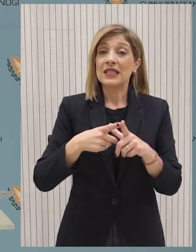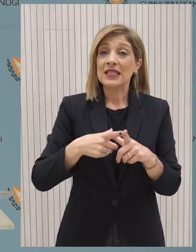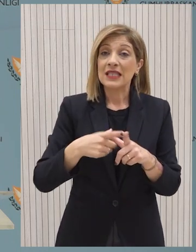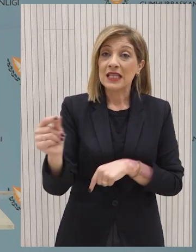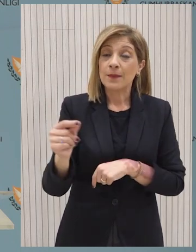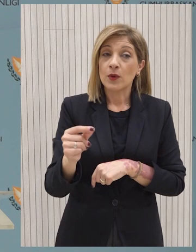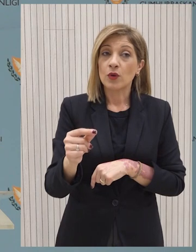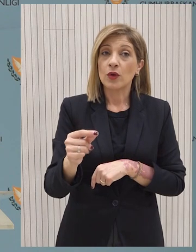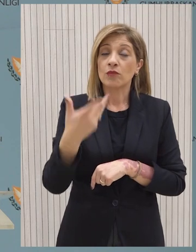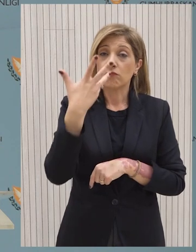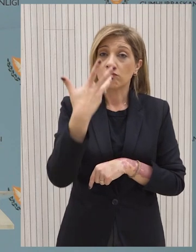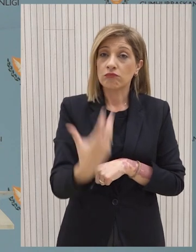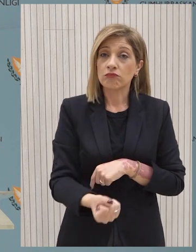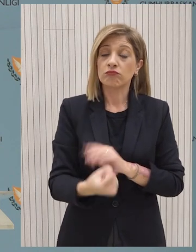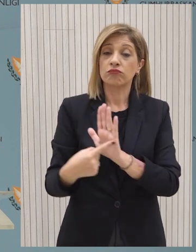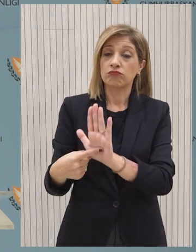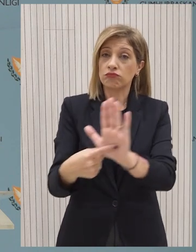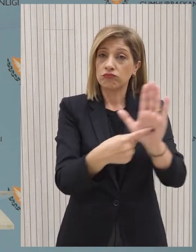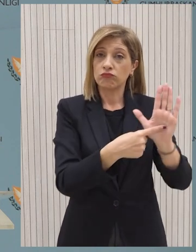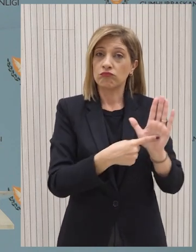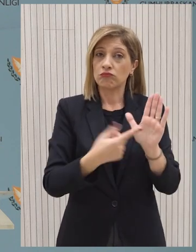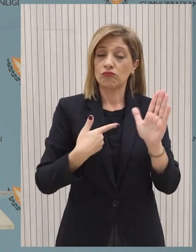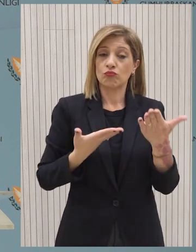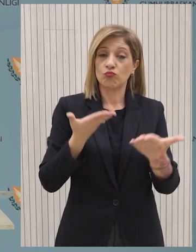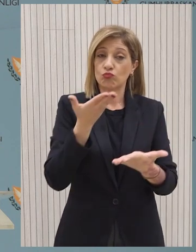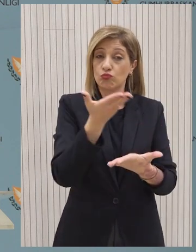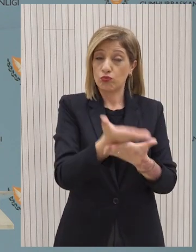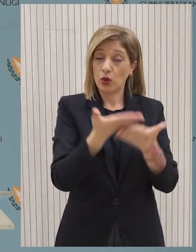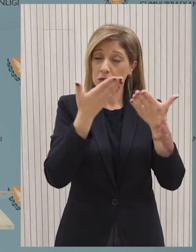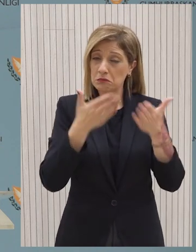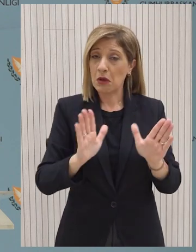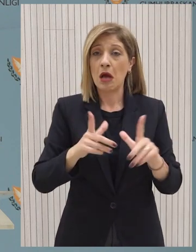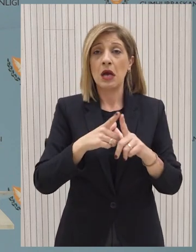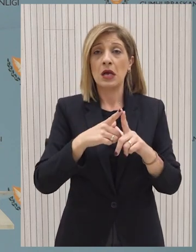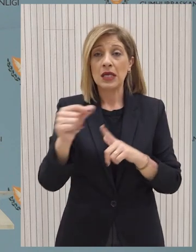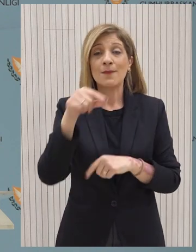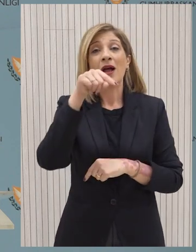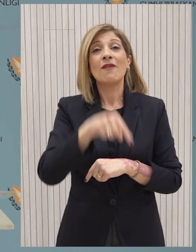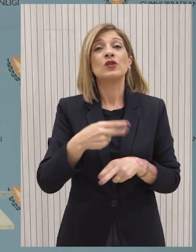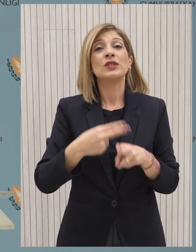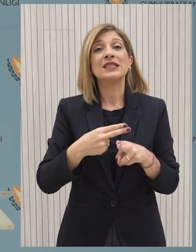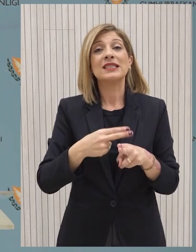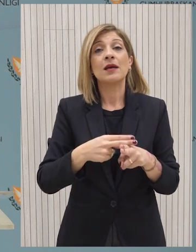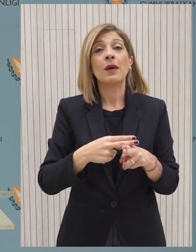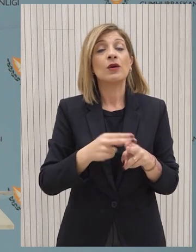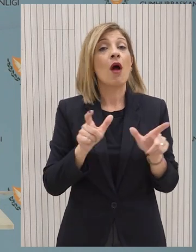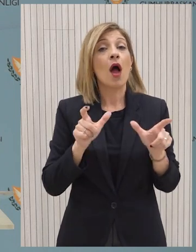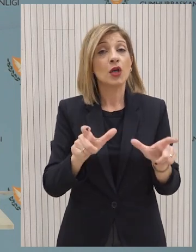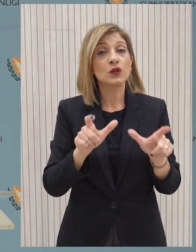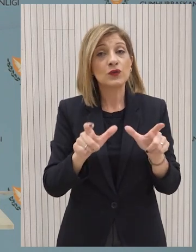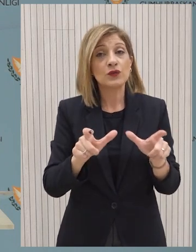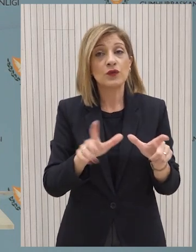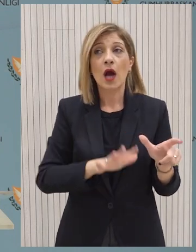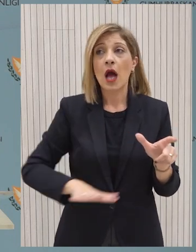η οποία μέσω αυτής της πρωτοβουλίας παρέχεται ασφάλεια του φορτίου μέσω του λιμανιού και γι' αυτό προσφέρεται όχι